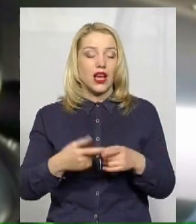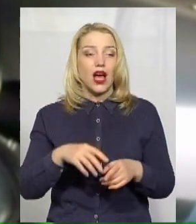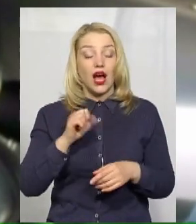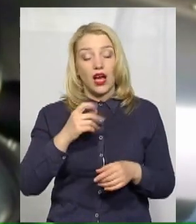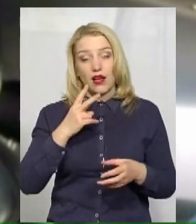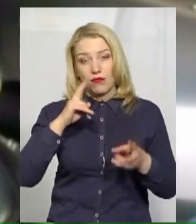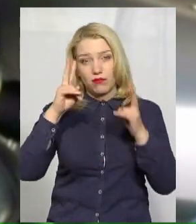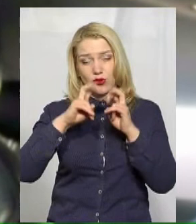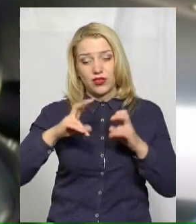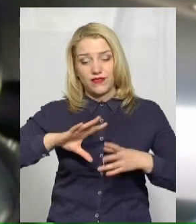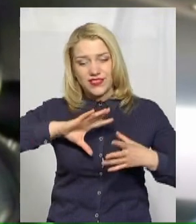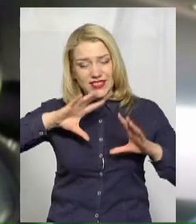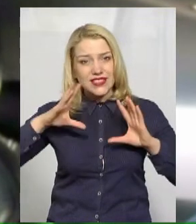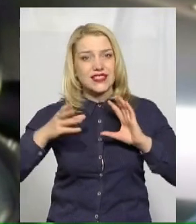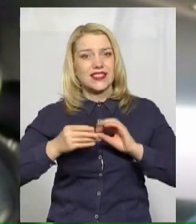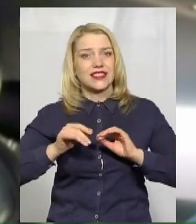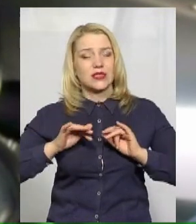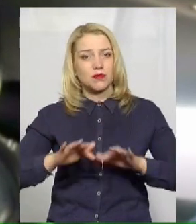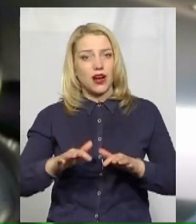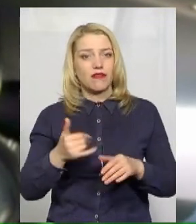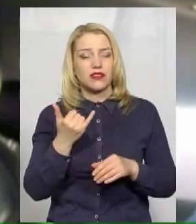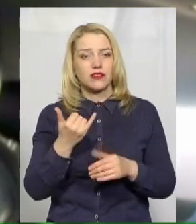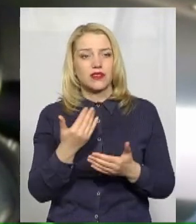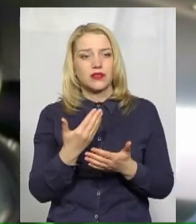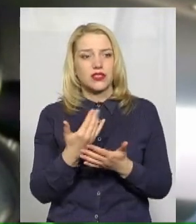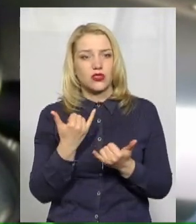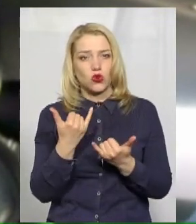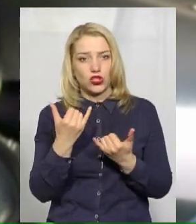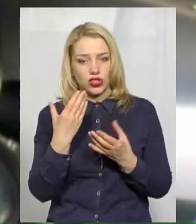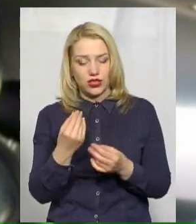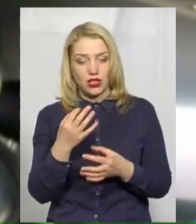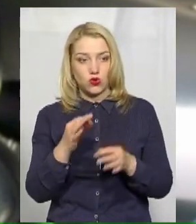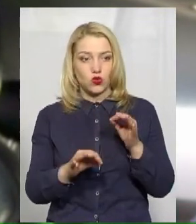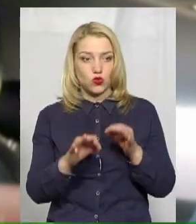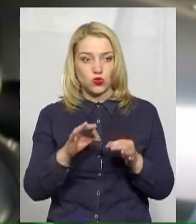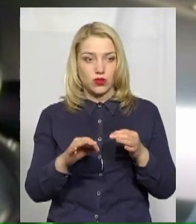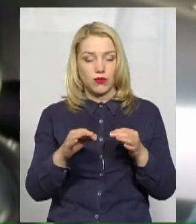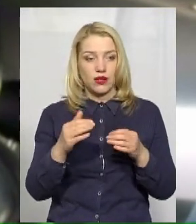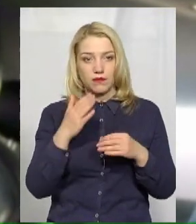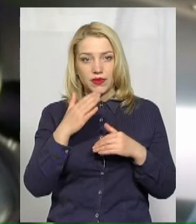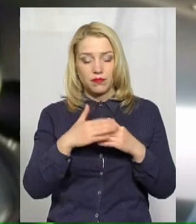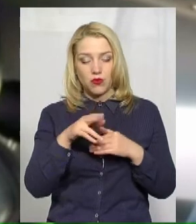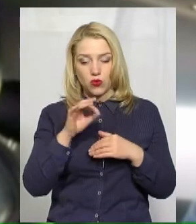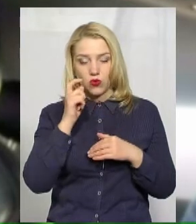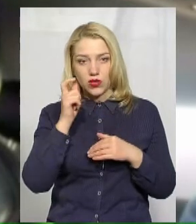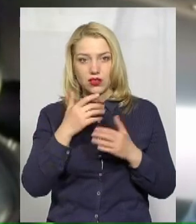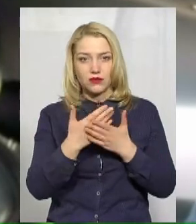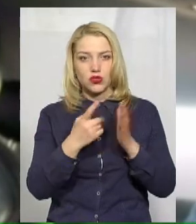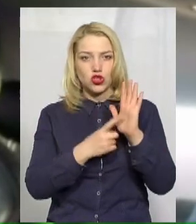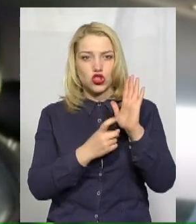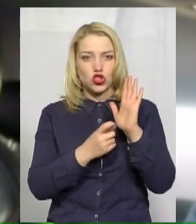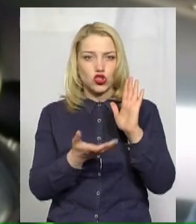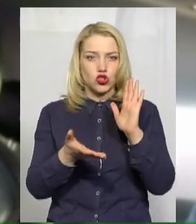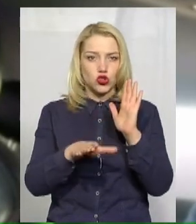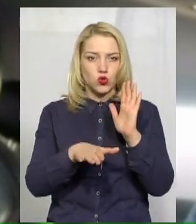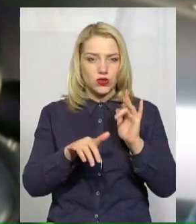взагалі справи, зараз на сьогоднішній день судами розглянуто близько по Україні близько 600 справ. І можна